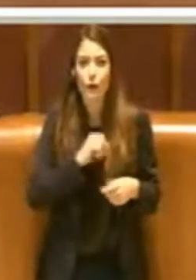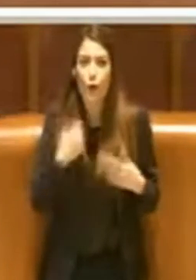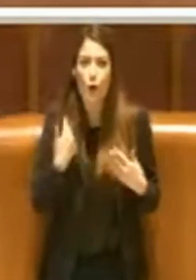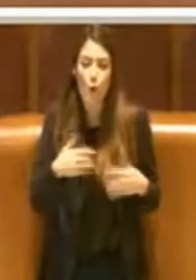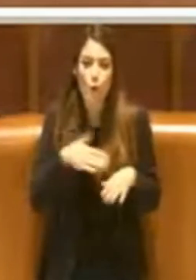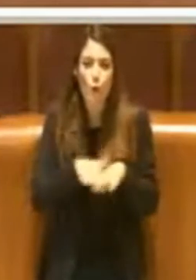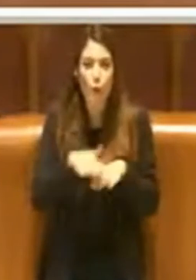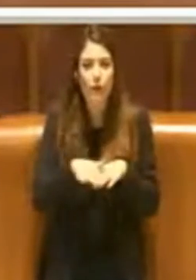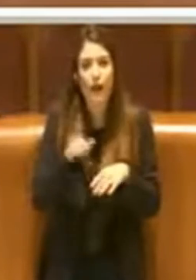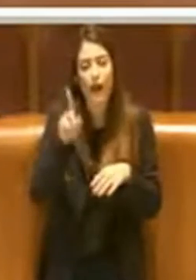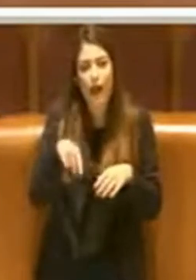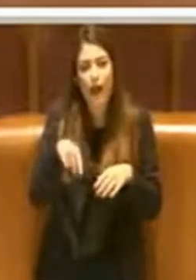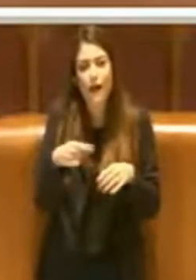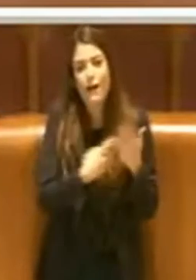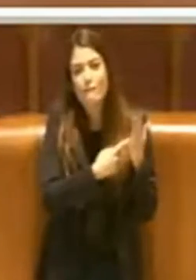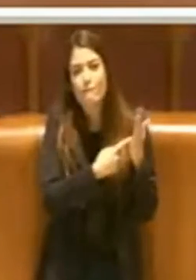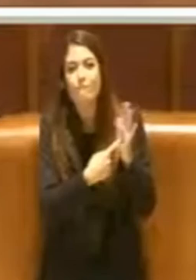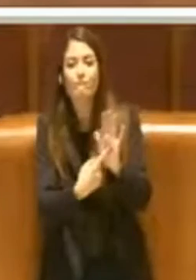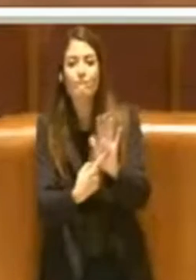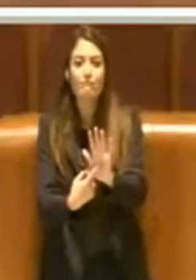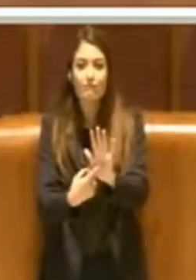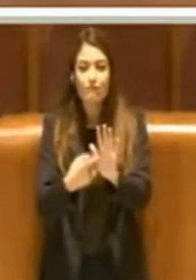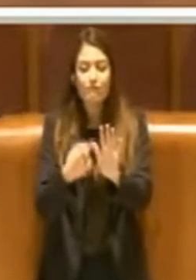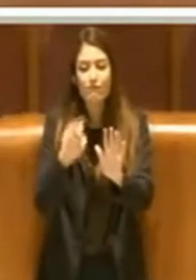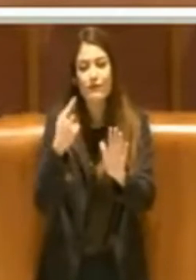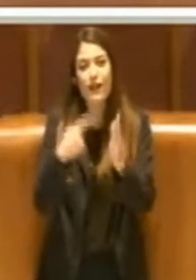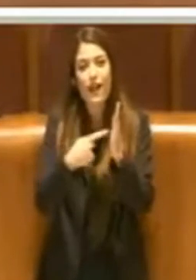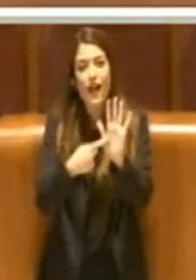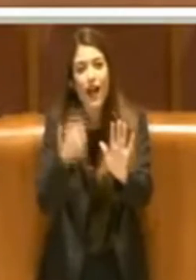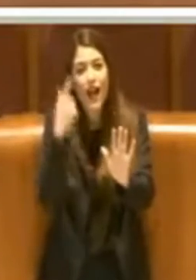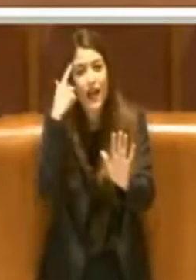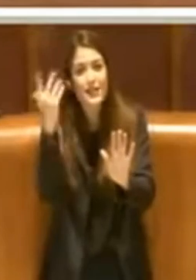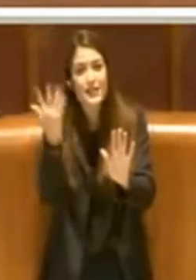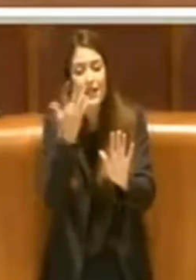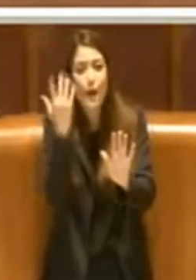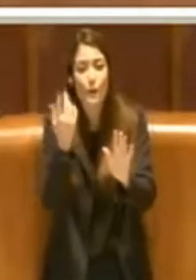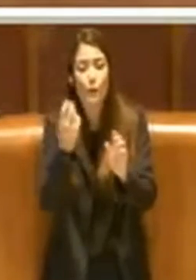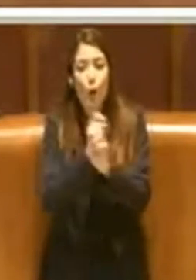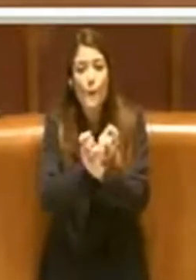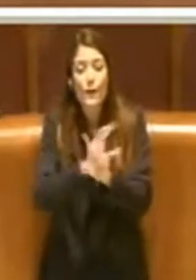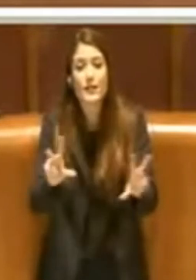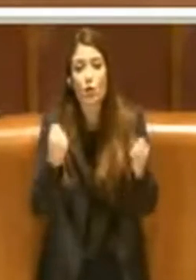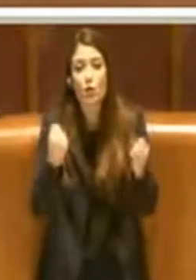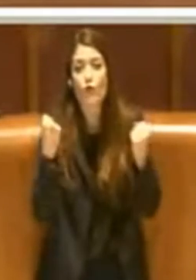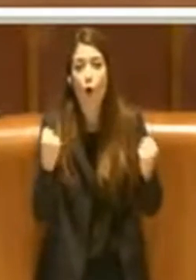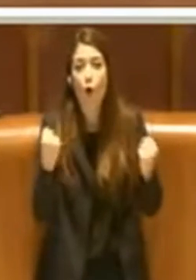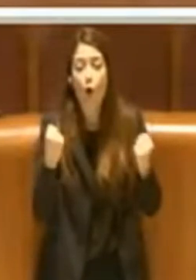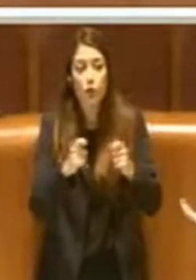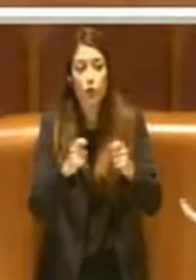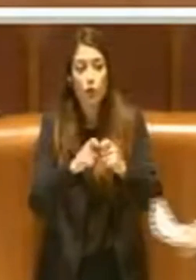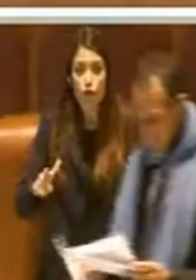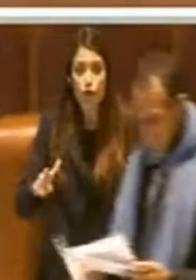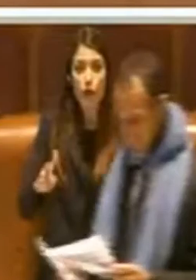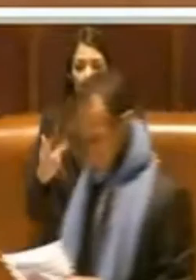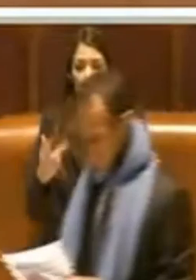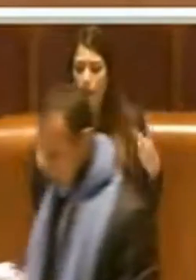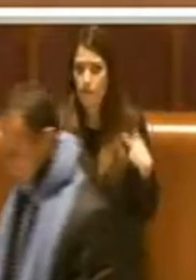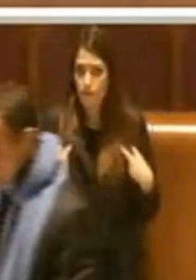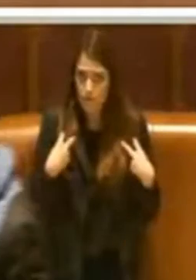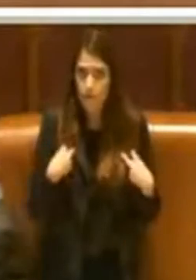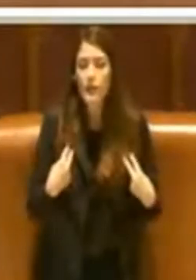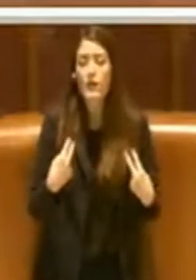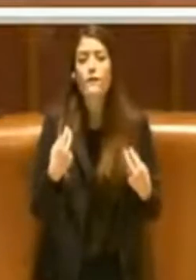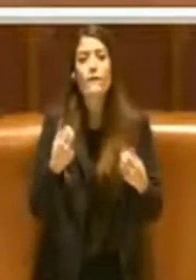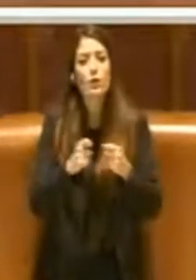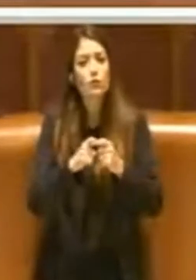simbolico. Diamo comunque l'esempio e mandiamo un messaggio forte che c'è una città comunque viva che